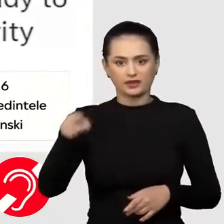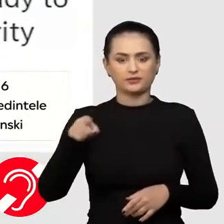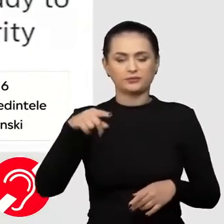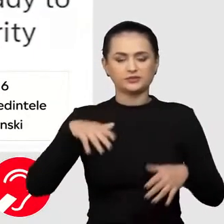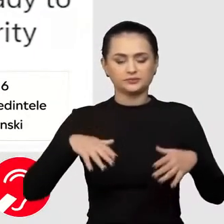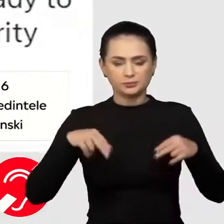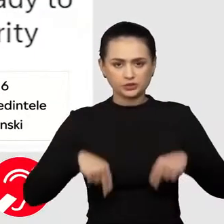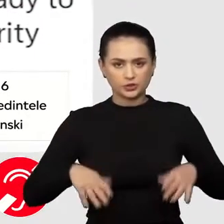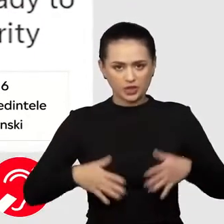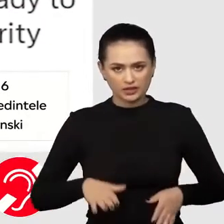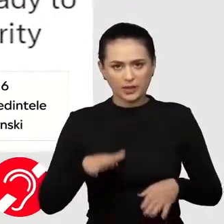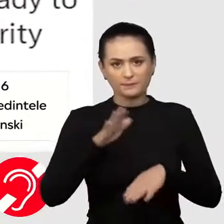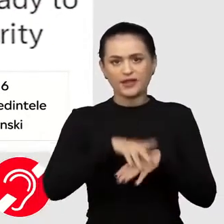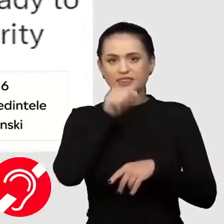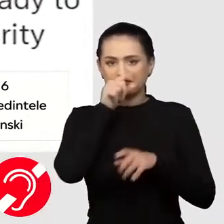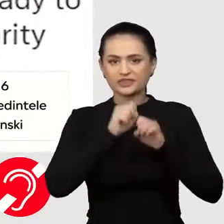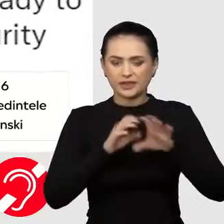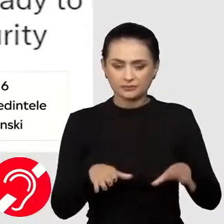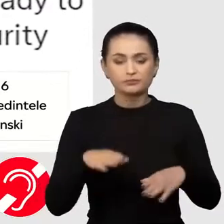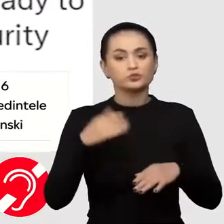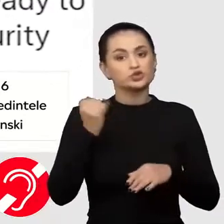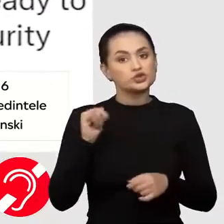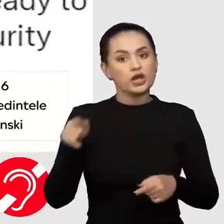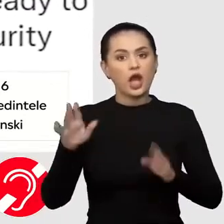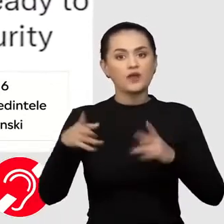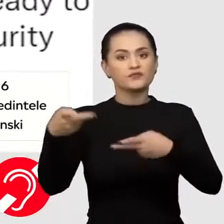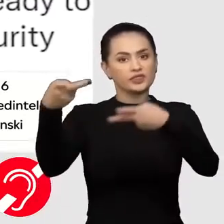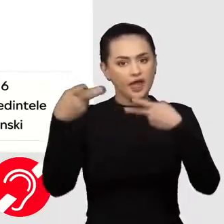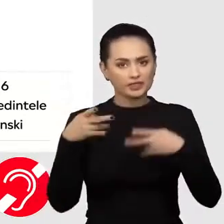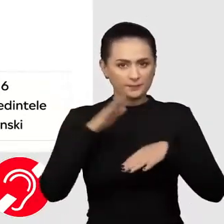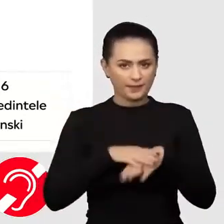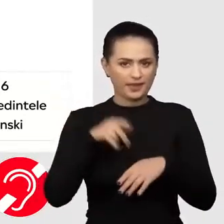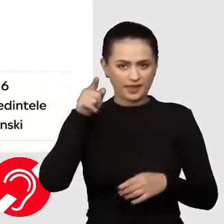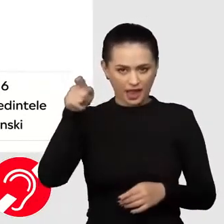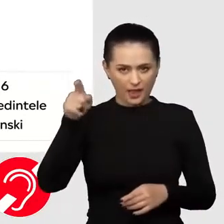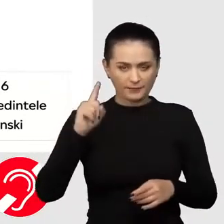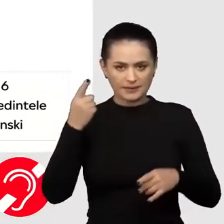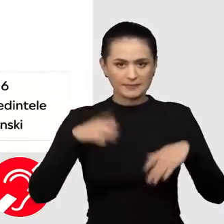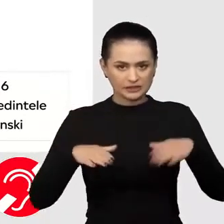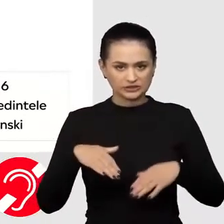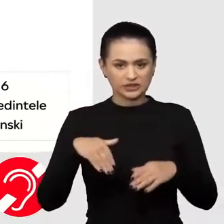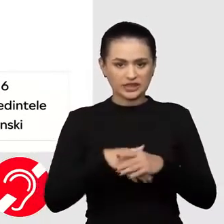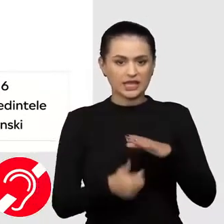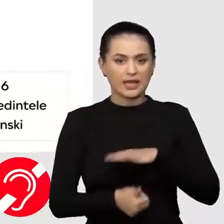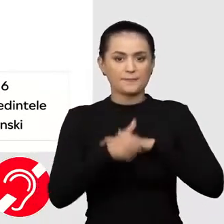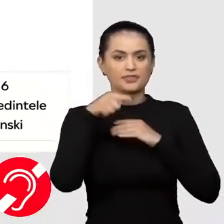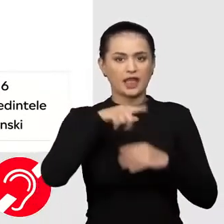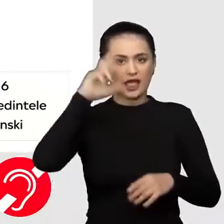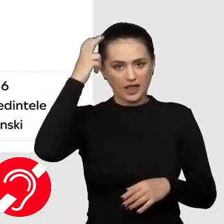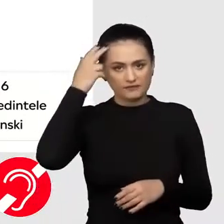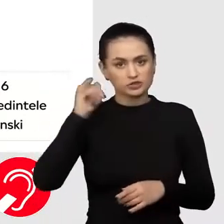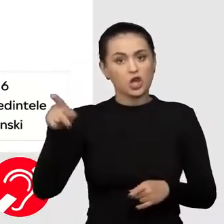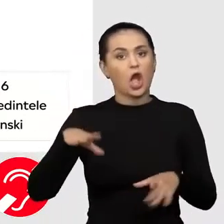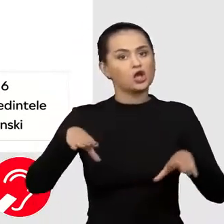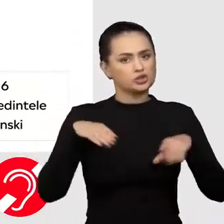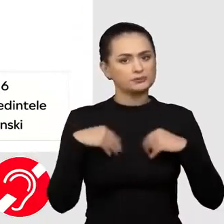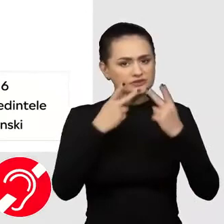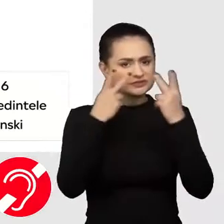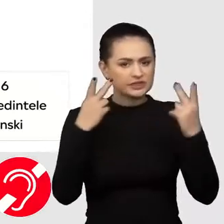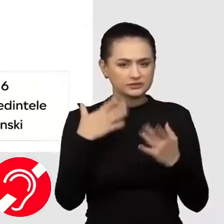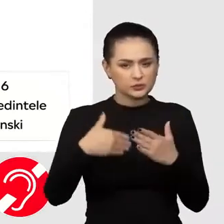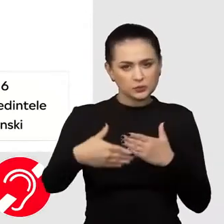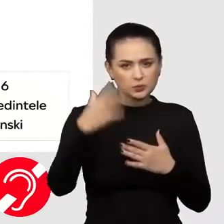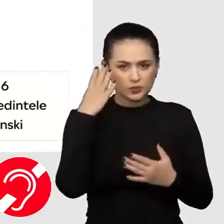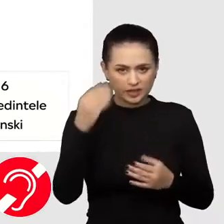de la Kiev pe Twitter. Mai mult, acesta a invitat-o pe Lee Strauss în capitala ucraineană, iar ea a acceptat să-l viziteze în curând.